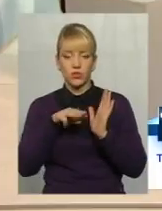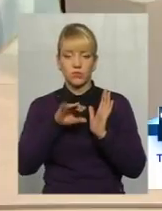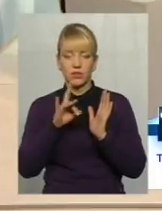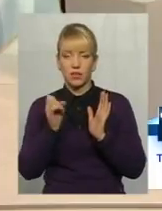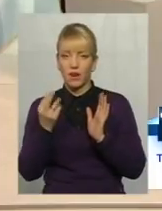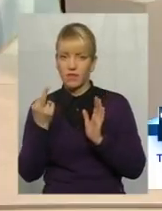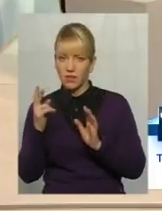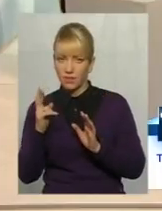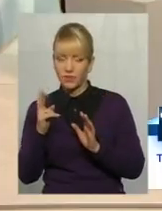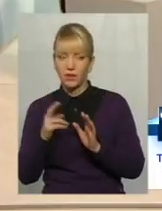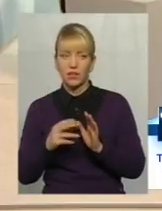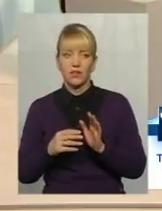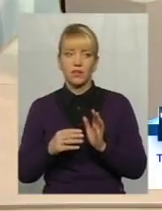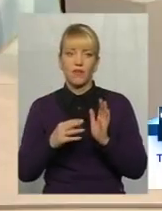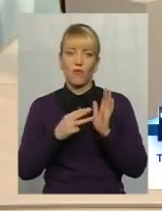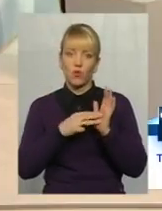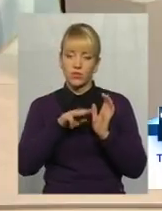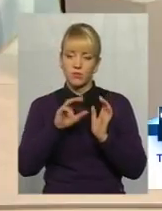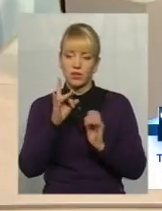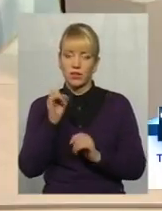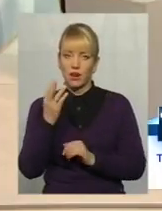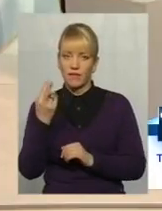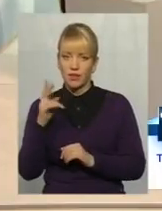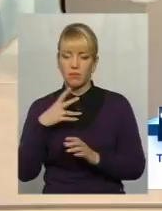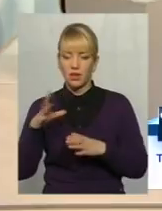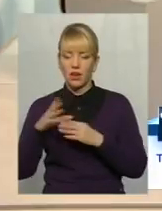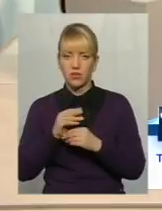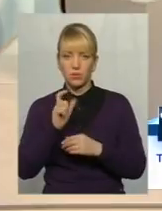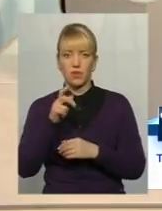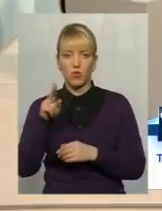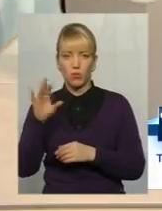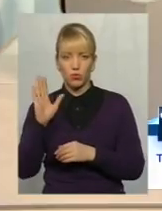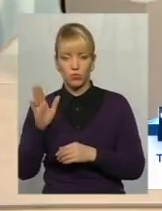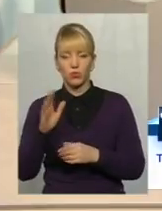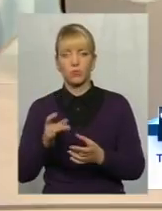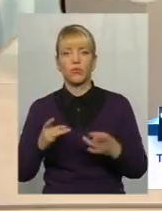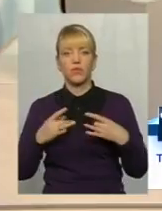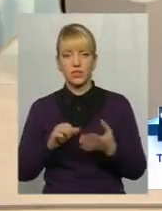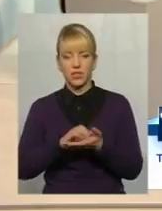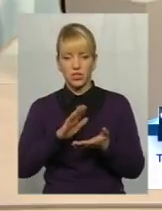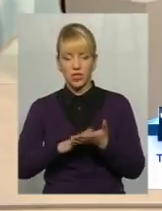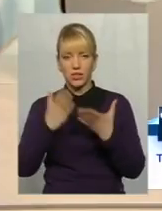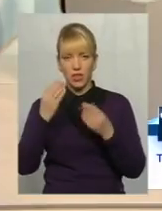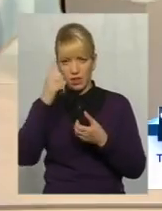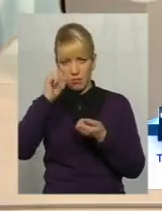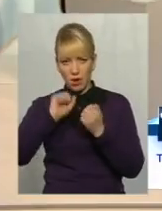ми разом з Європою тепер будемо відзначати День пам'яті та примирення.